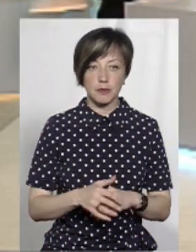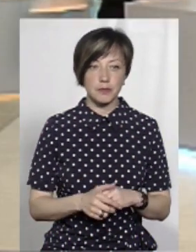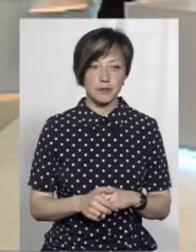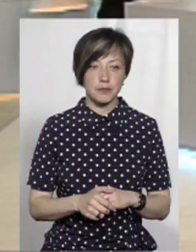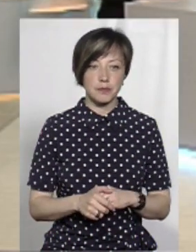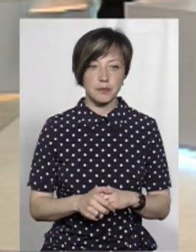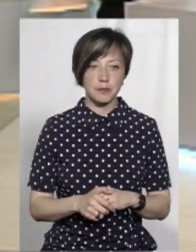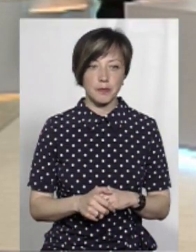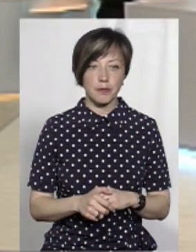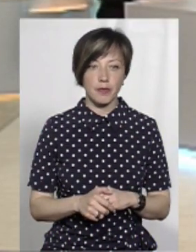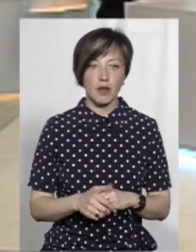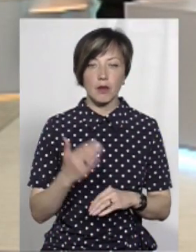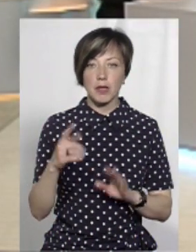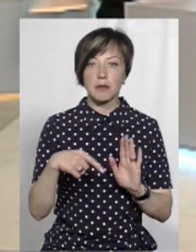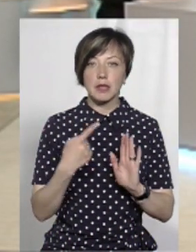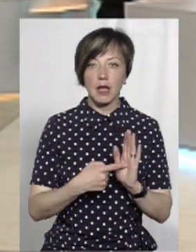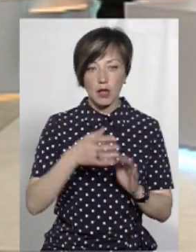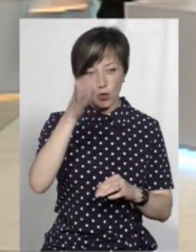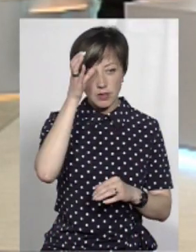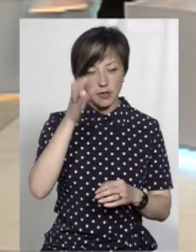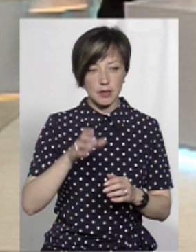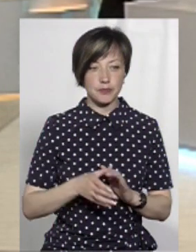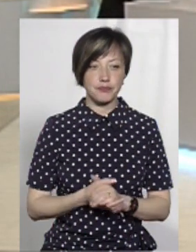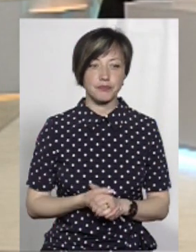Андрій, і ви маєте. хотів попитання освіти.